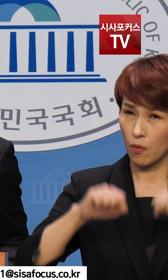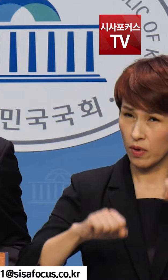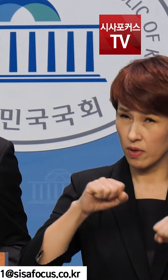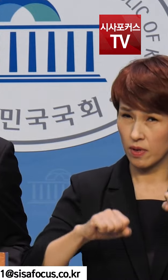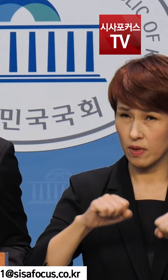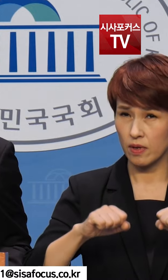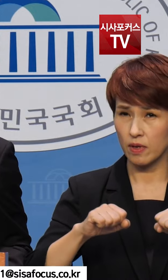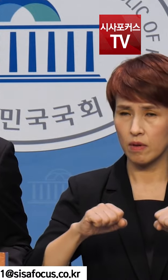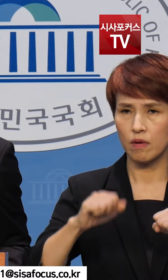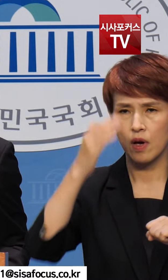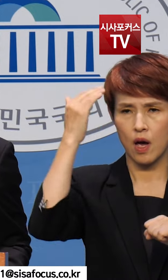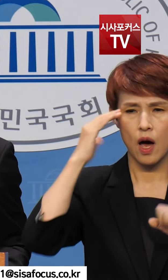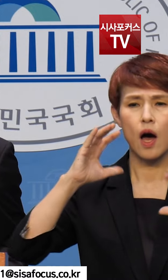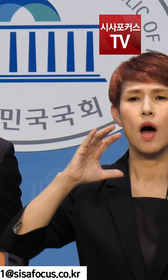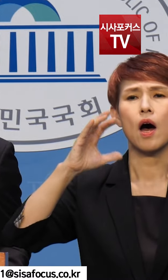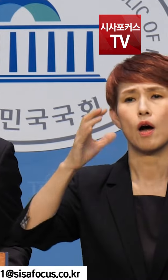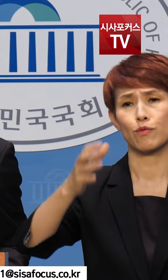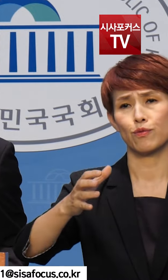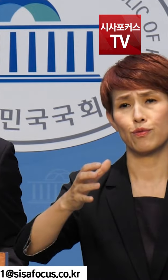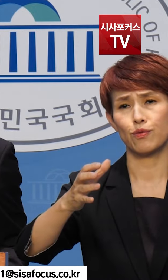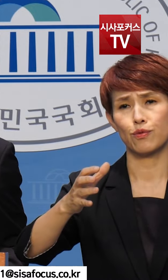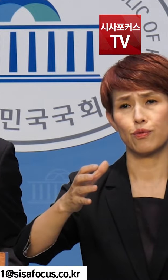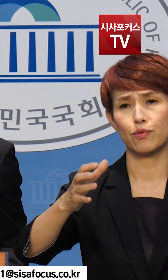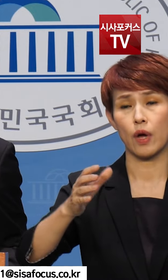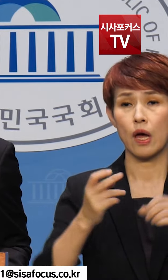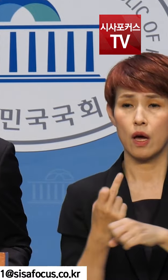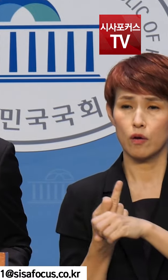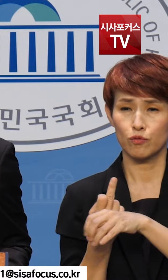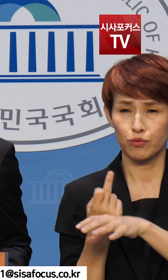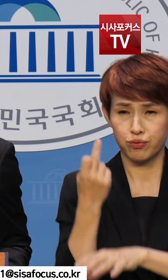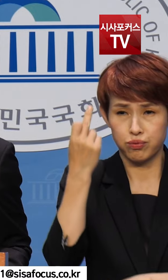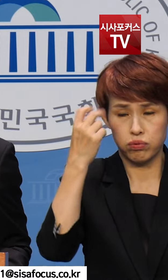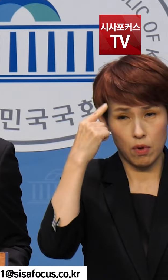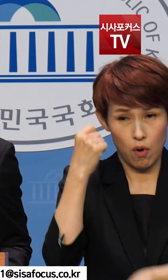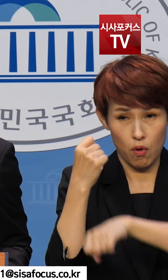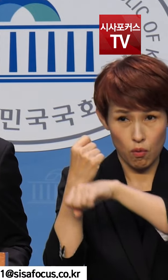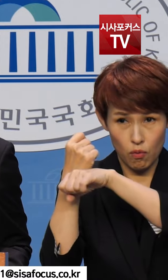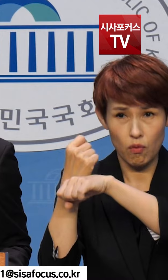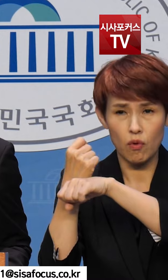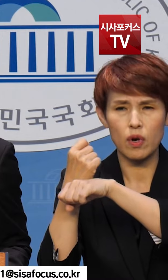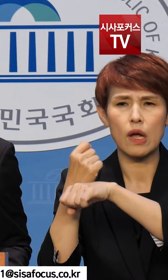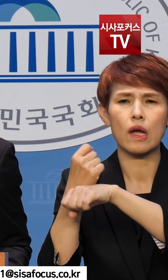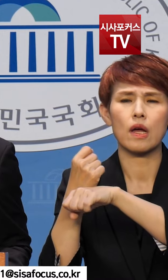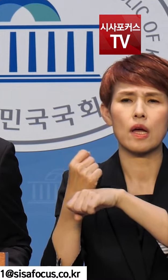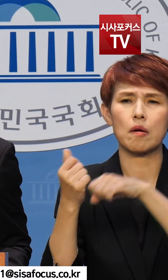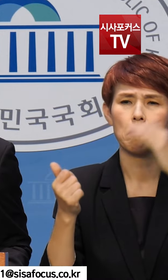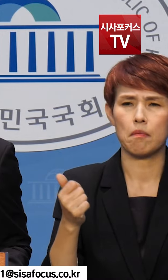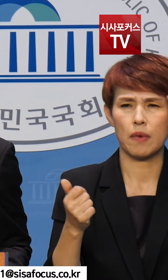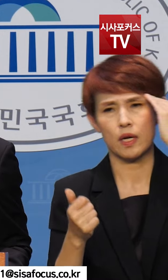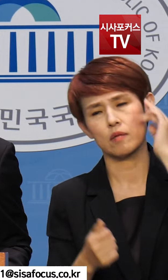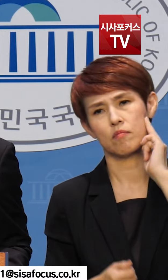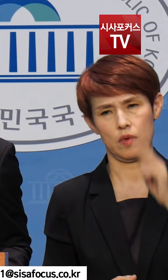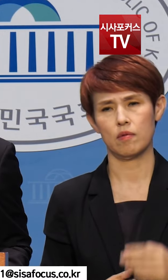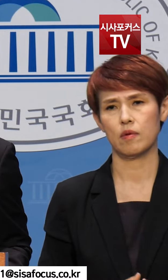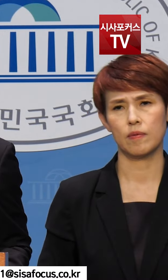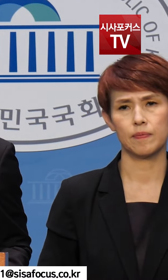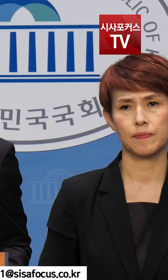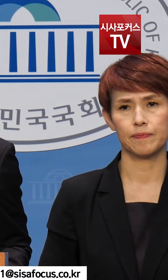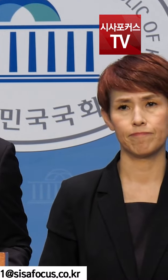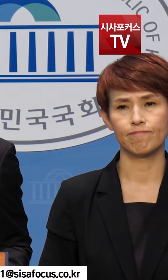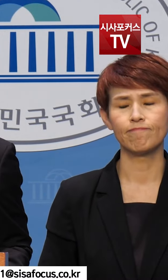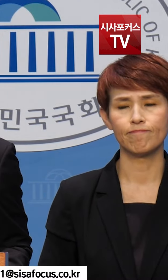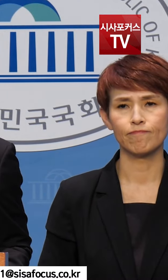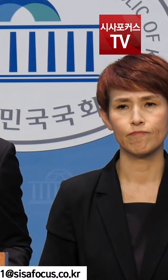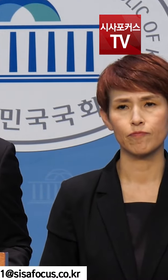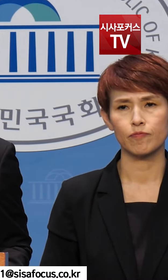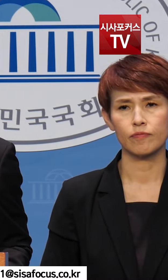대한민국의 우주항공력을 현격히 훼손하면서 심각한 상황을 만들 것이라는